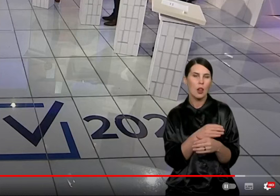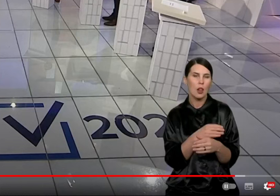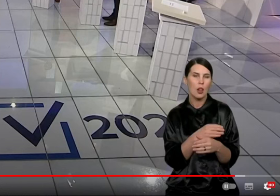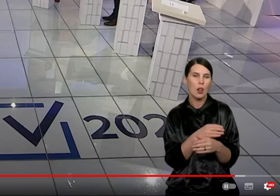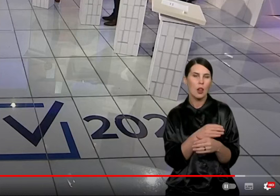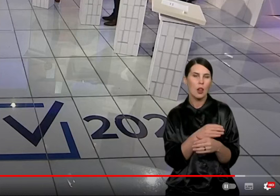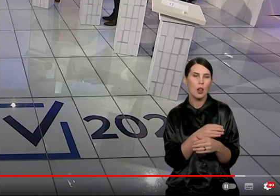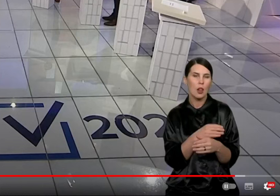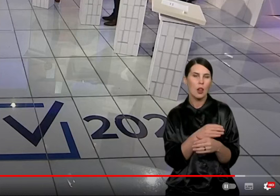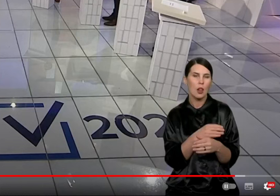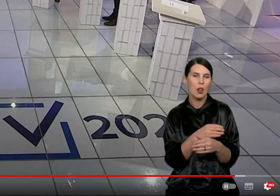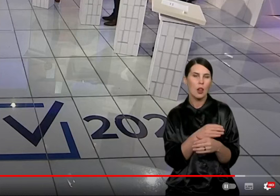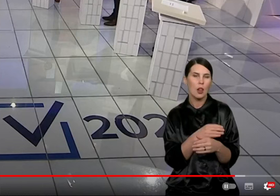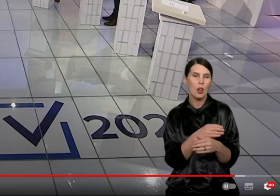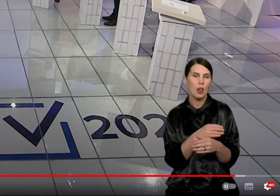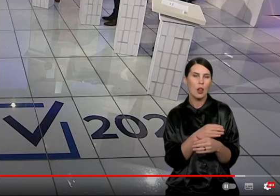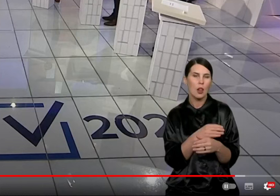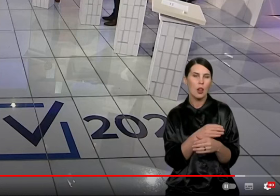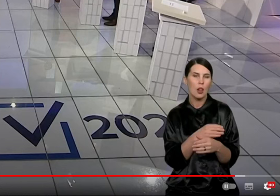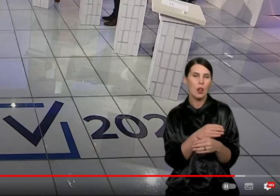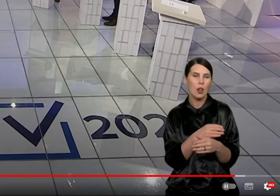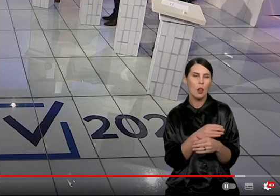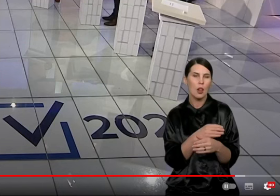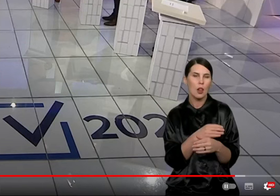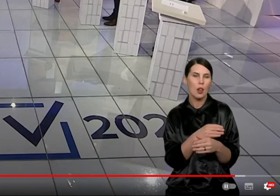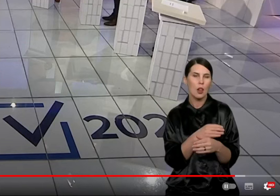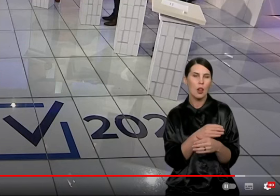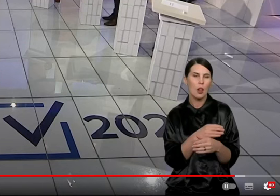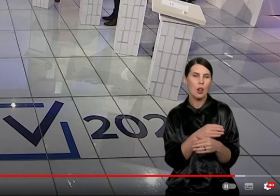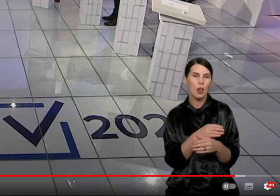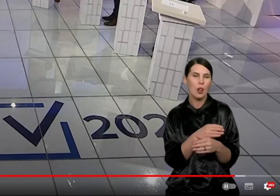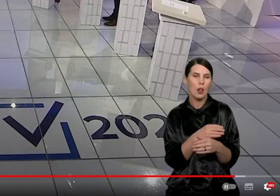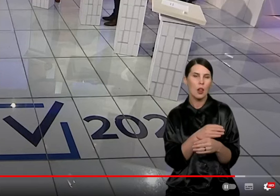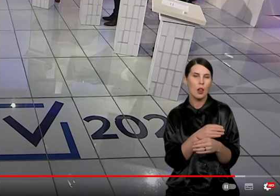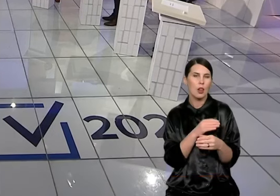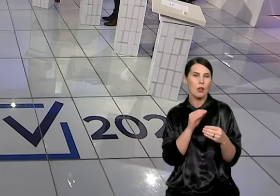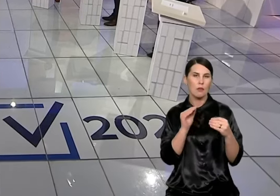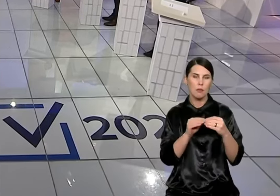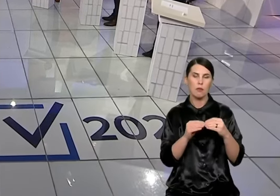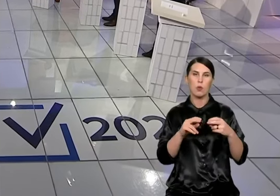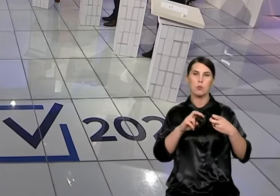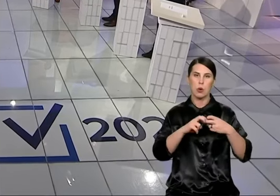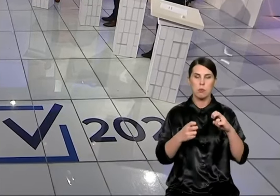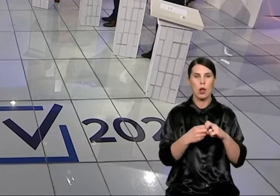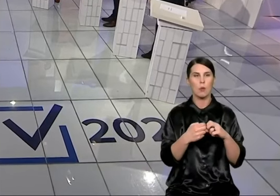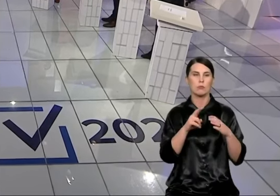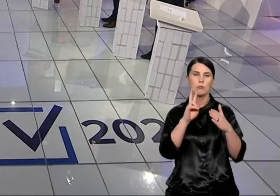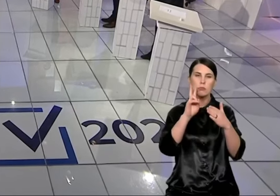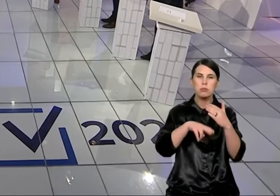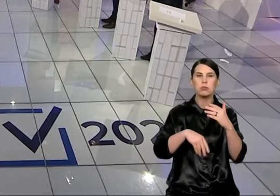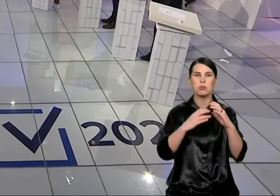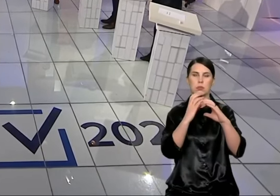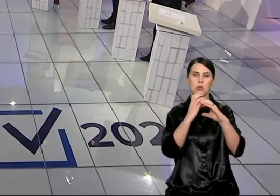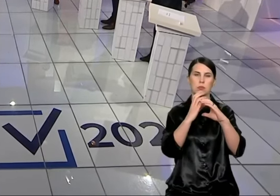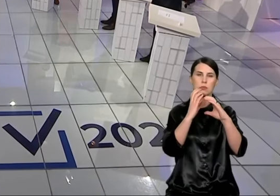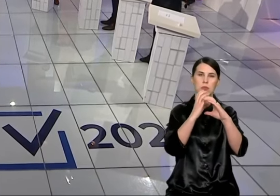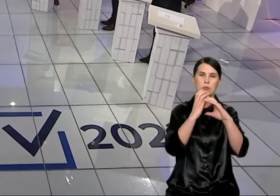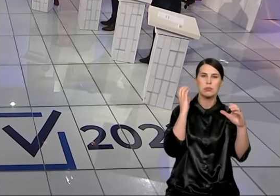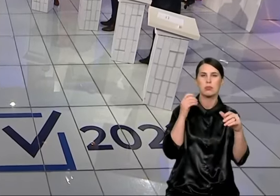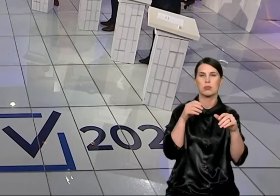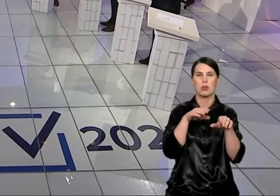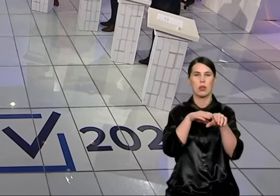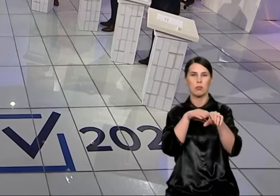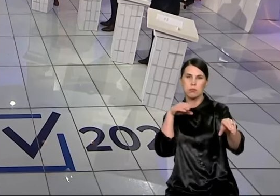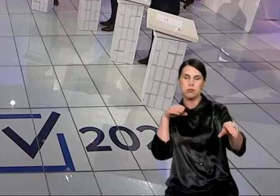pagalvoti, kad, nu, gali ir kitur tą žalią erdvės susitaupyti, jeigu mašinų mažiau, tipo. ...problemas ir tie dalykai turėtų būti